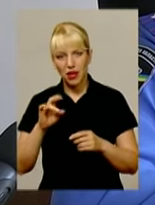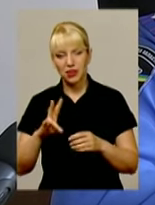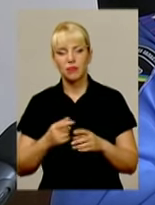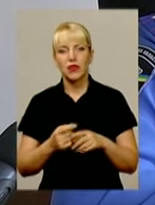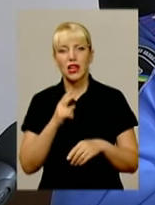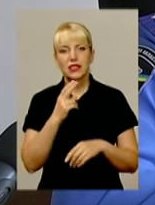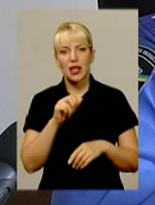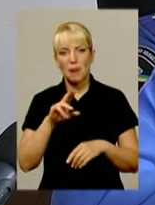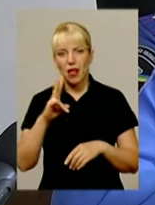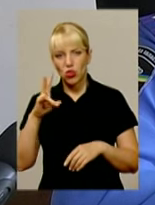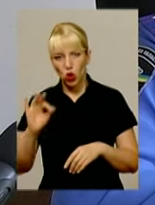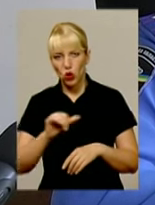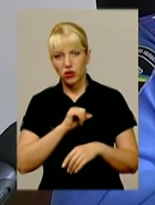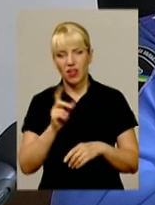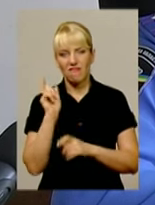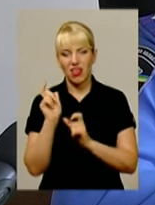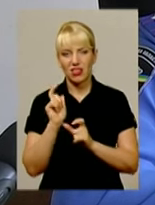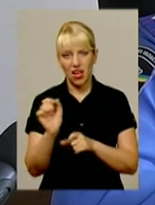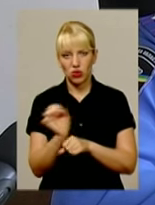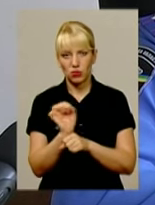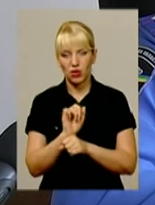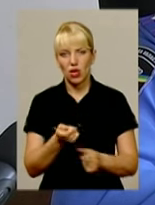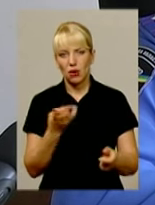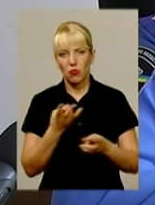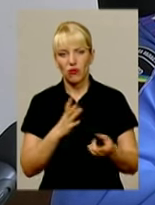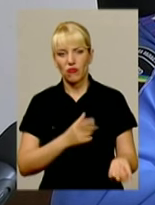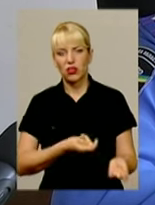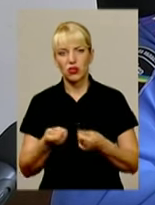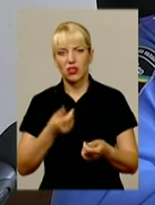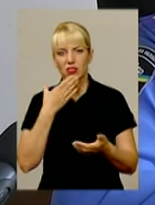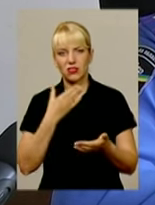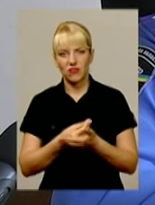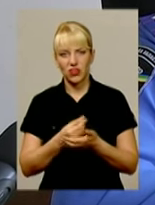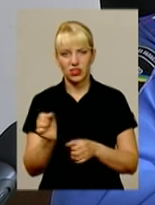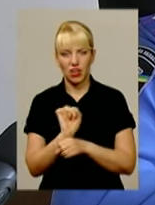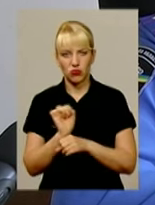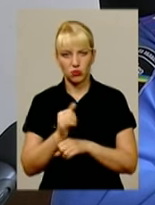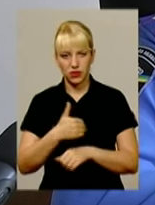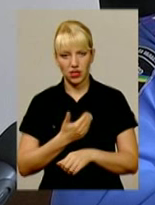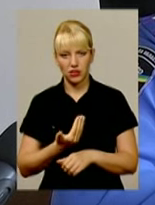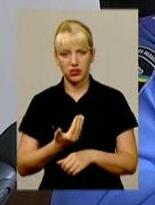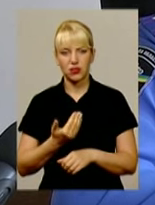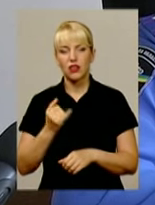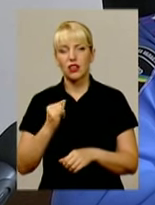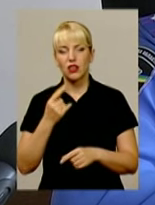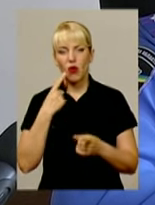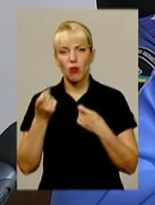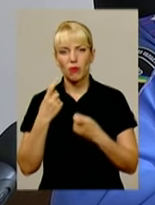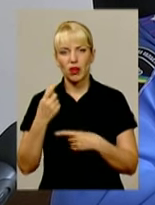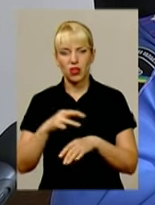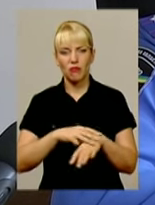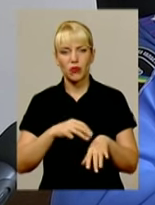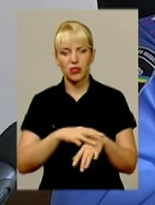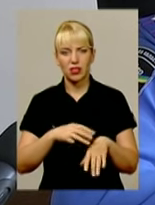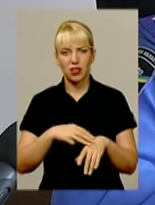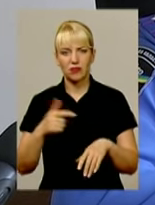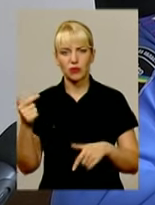вантажному автомобілі з погрузчиком та мав намір відвантажити цемент на свій автомобіль. При цьому ображав працівників міліції